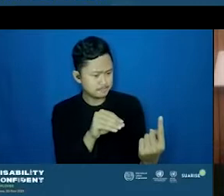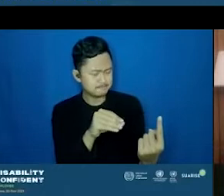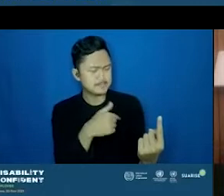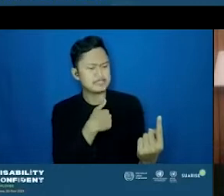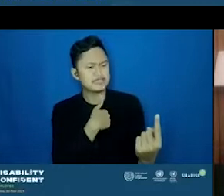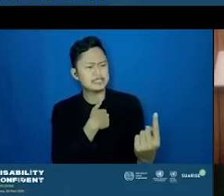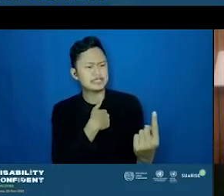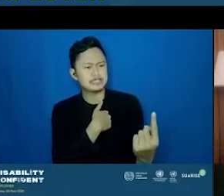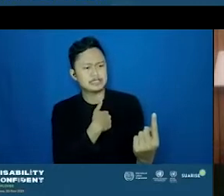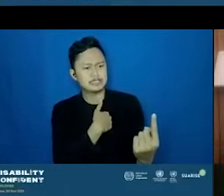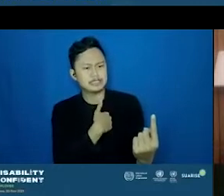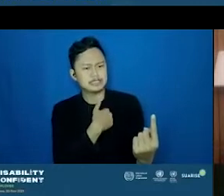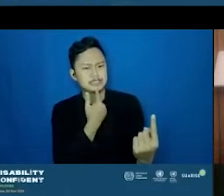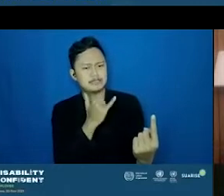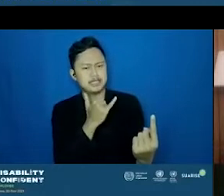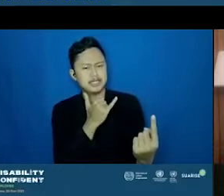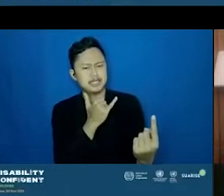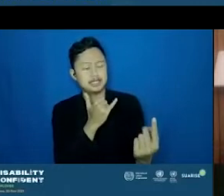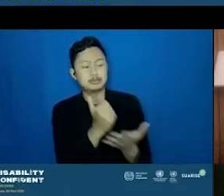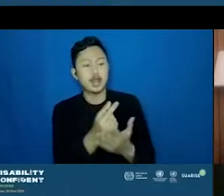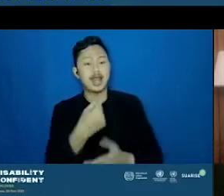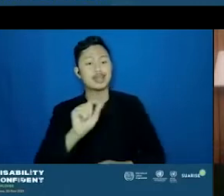saat itu kantor kami ada dua lantai.